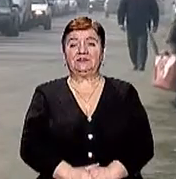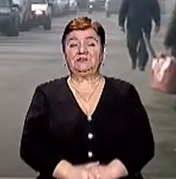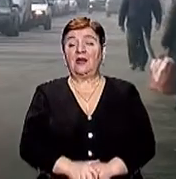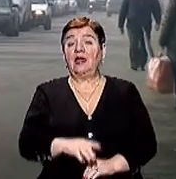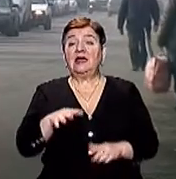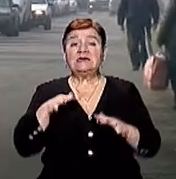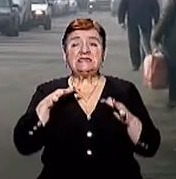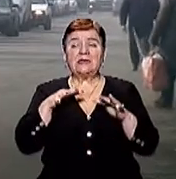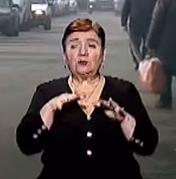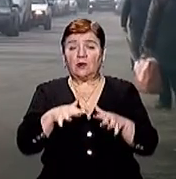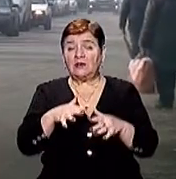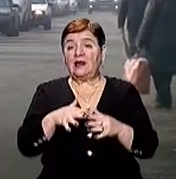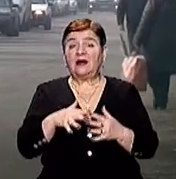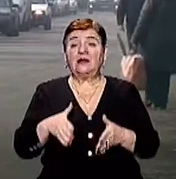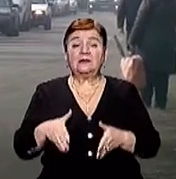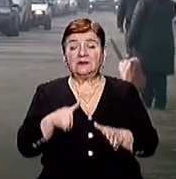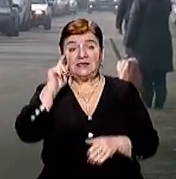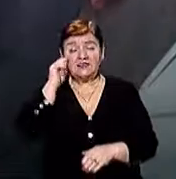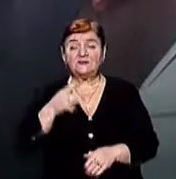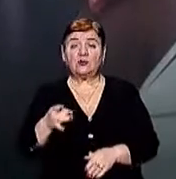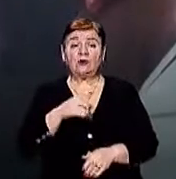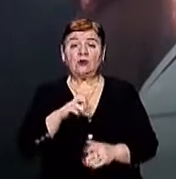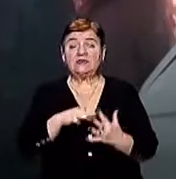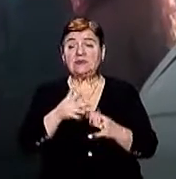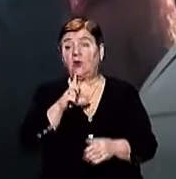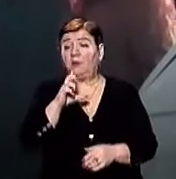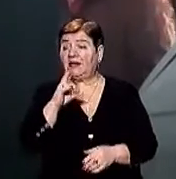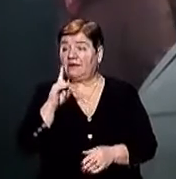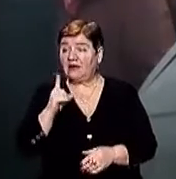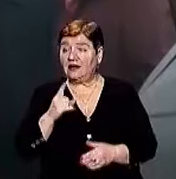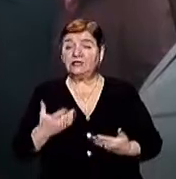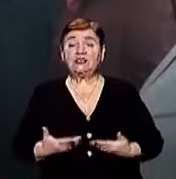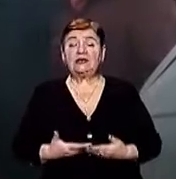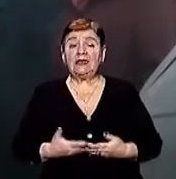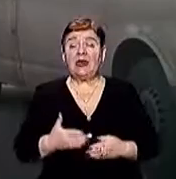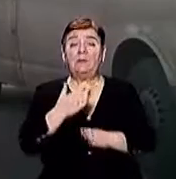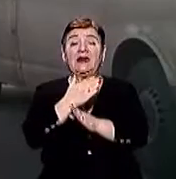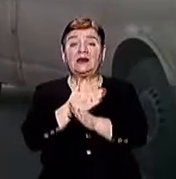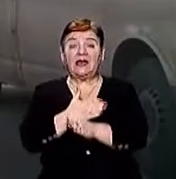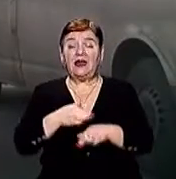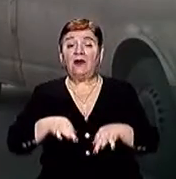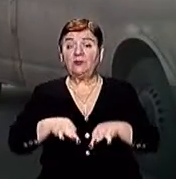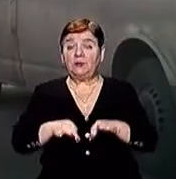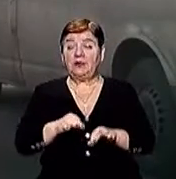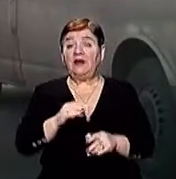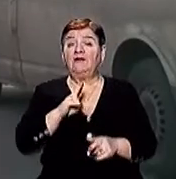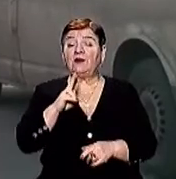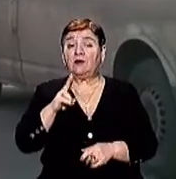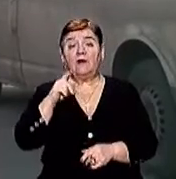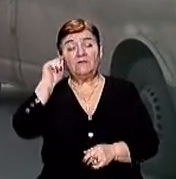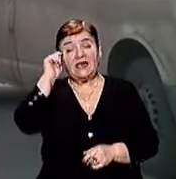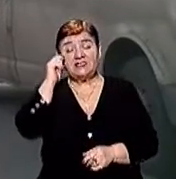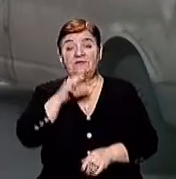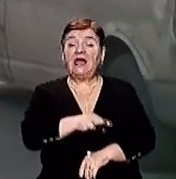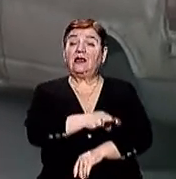Затор на дорозі у селі Бодевля Тячівського району 18 лютого мешканці села перекрили шлях автомобілям, які їдуть у напрямках Тячева